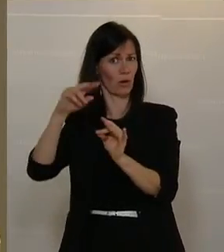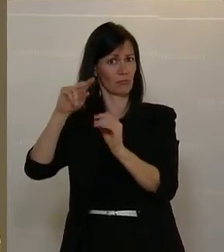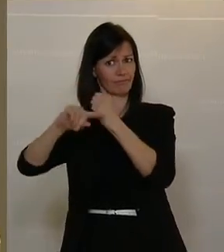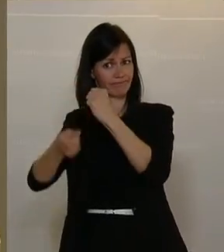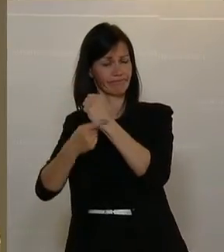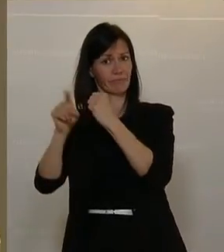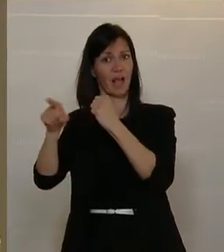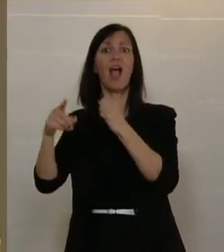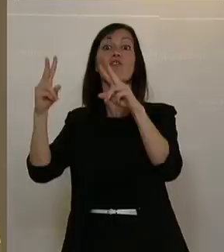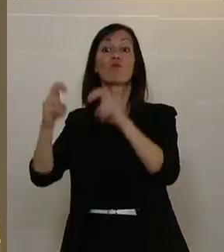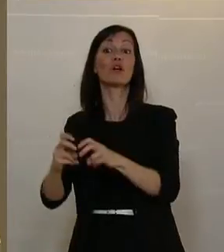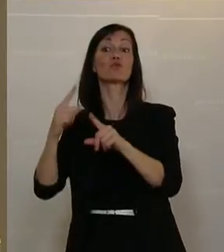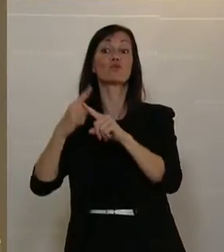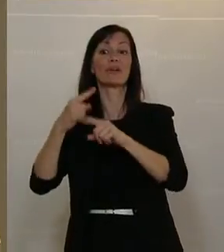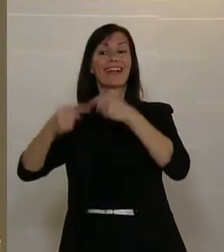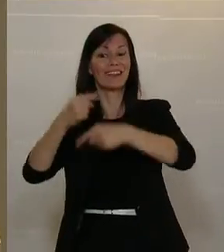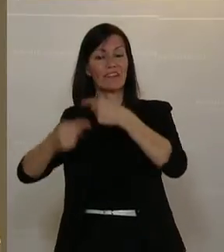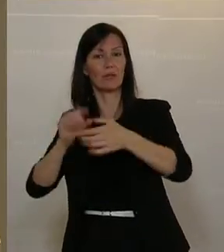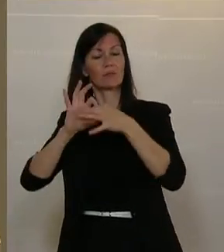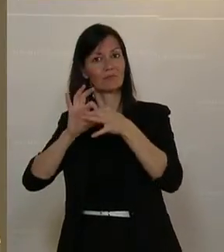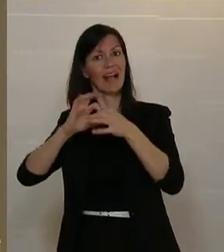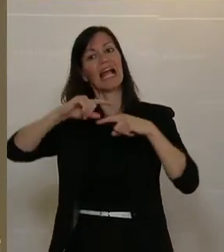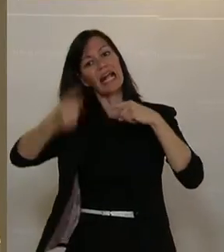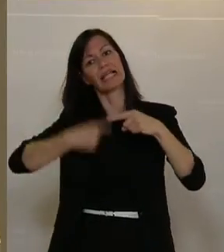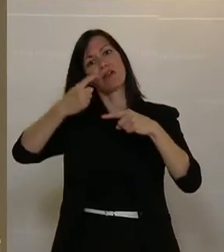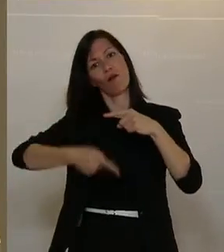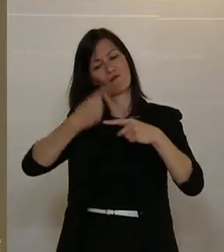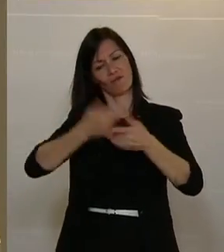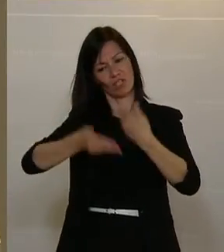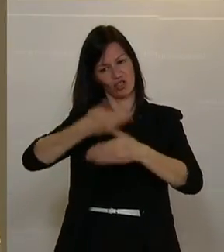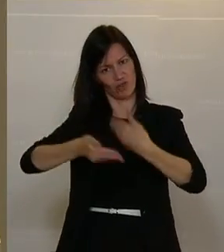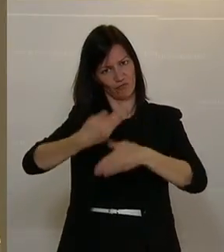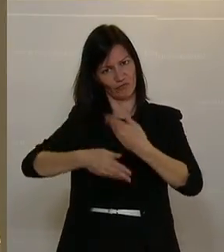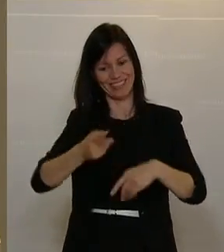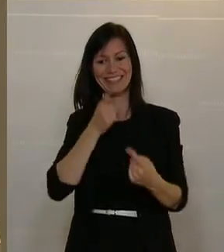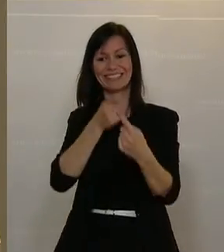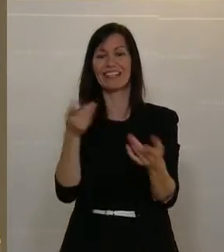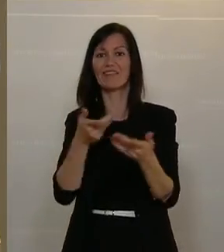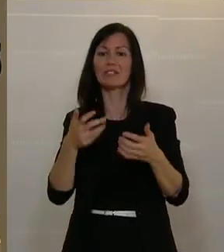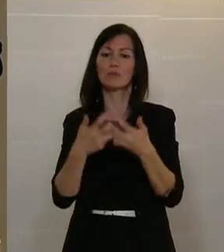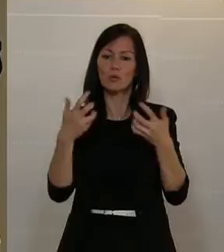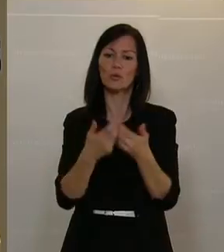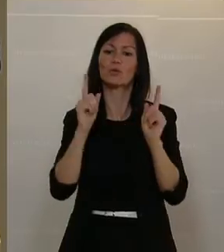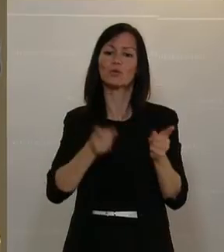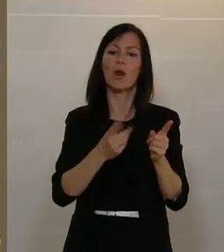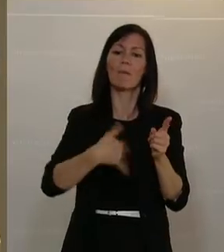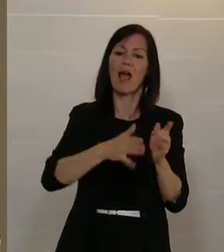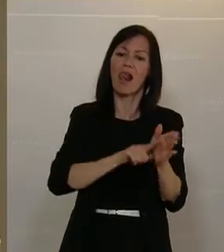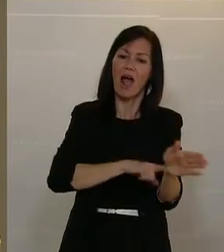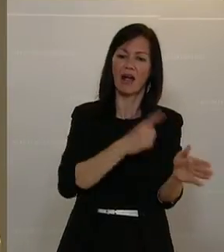Forschung und Entwicklung für Kreislaufwirtschaft. Hier geht es konkret um die Intensivierung der Produktnutzung, längere